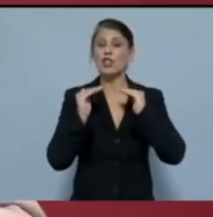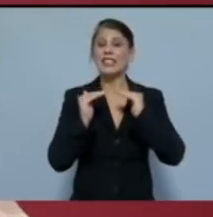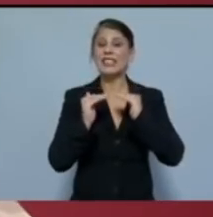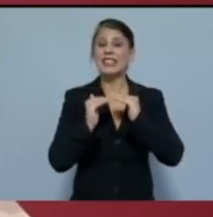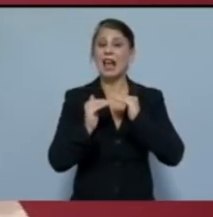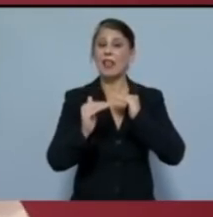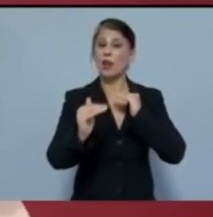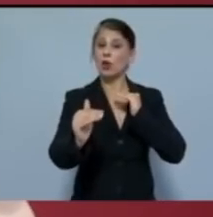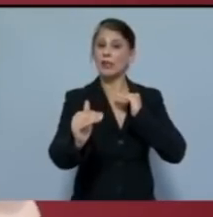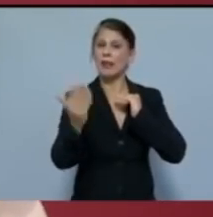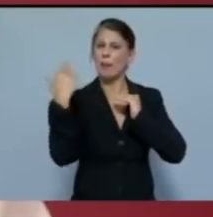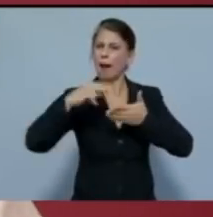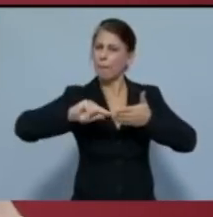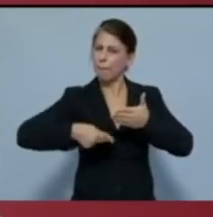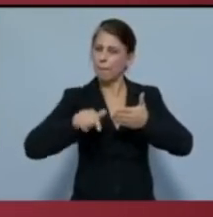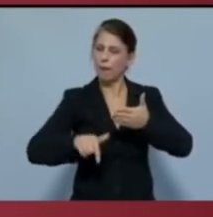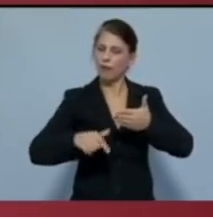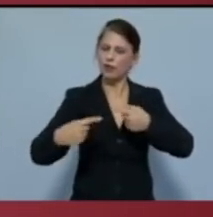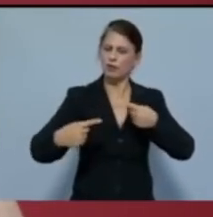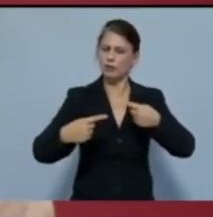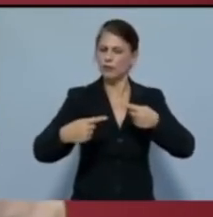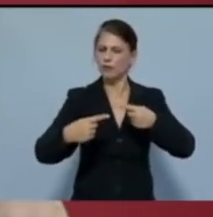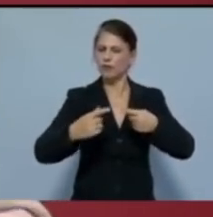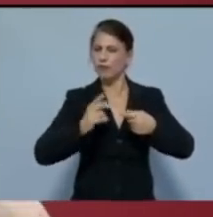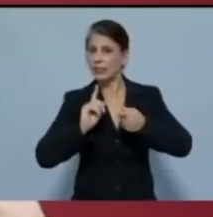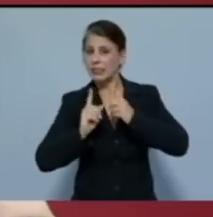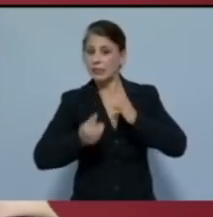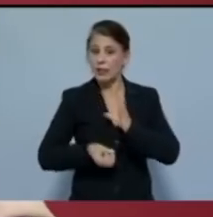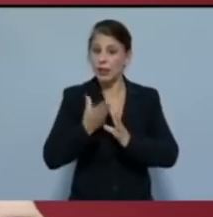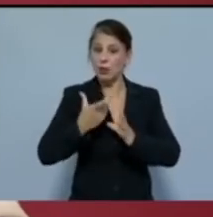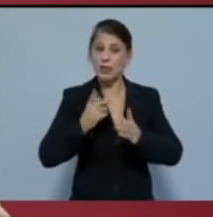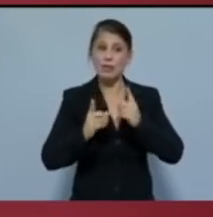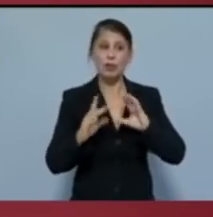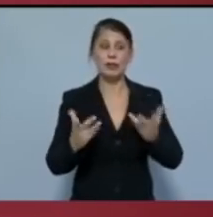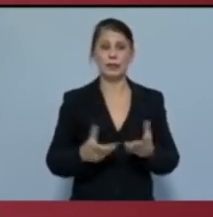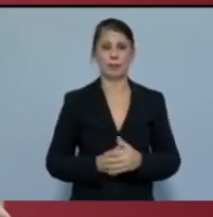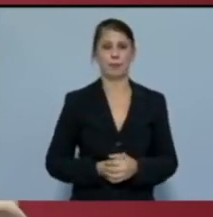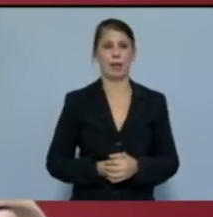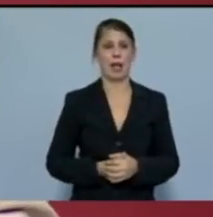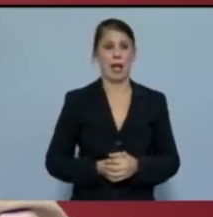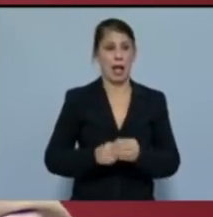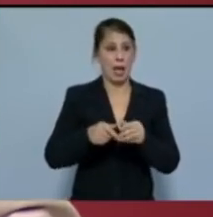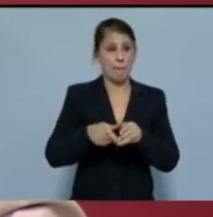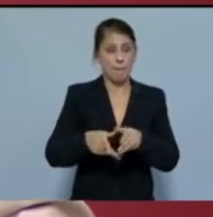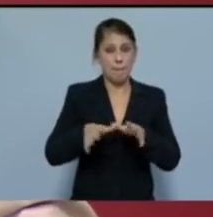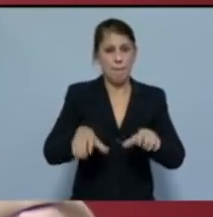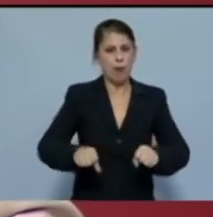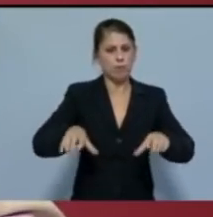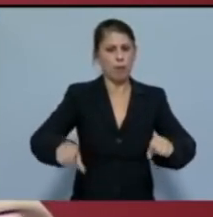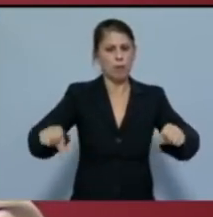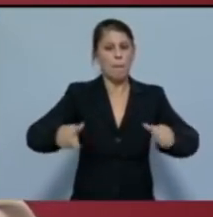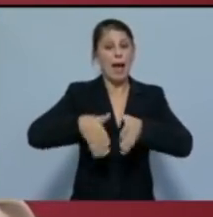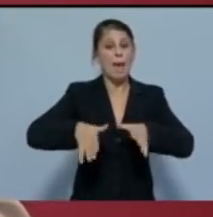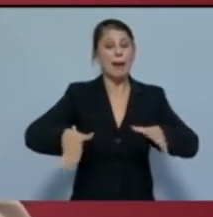συνεχίζεται. Τα αποτελέσματα της επεκτατικής πολιτικής γίνονται πλέον ορατά